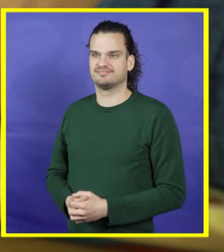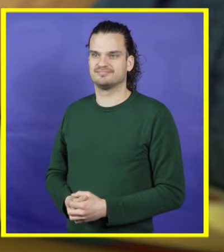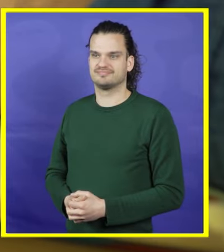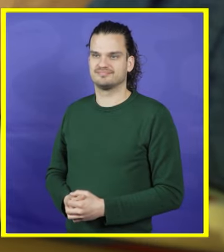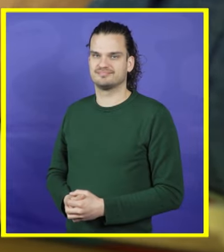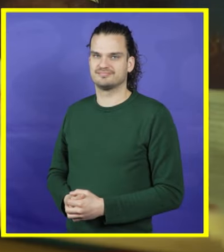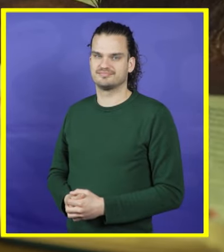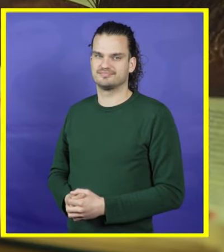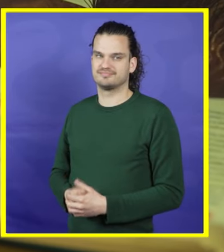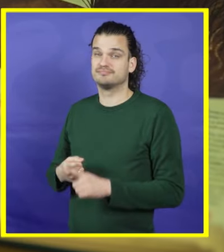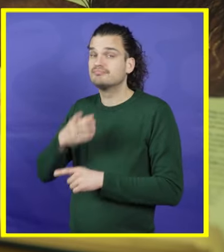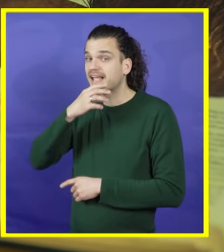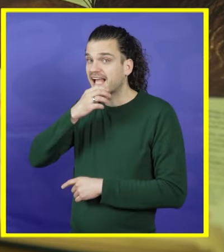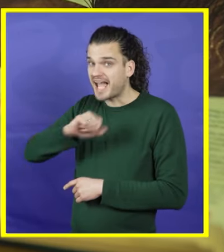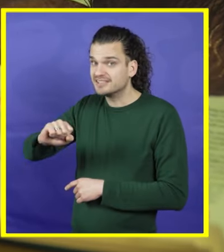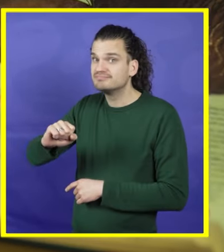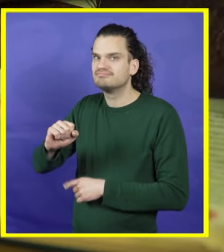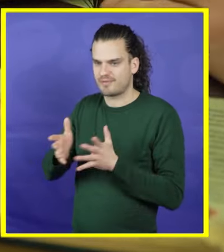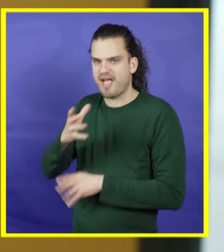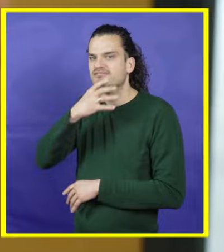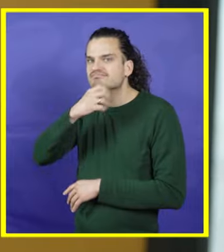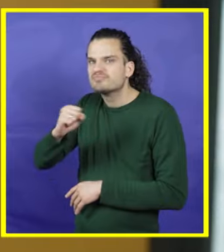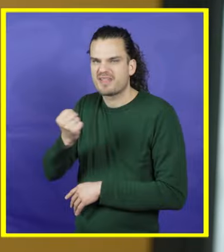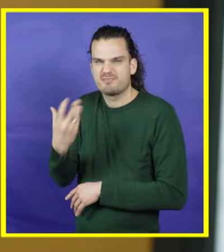Bij de trein is het gebaar zik.